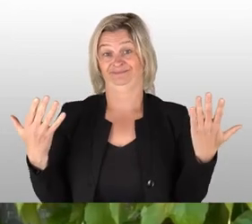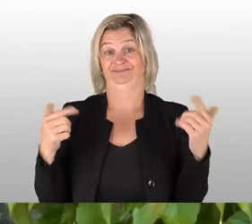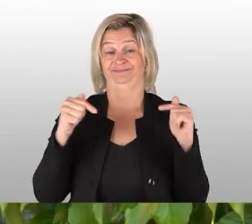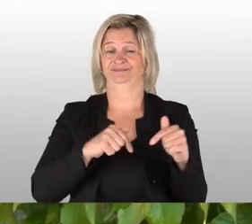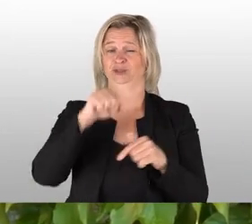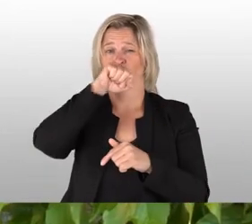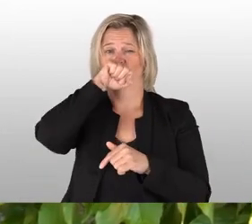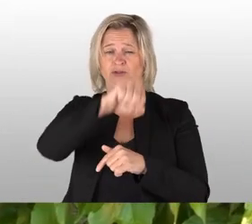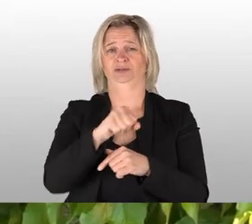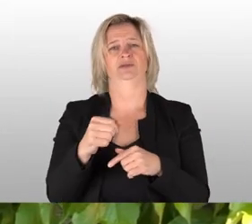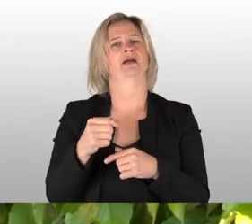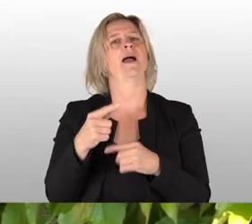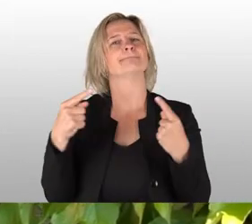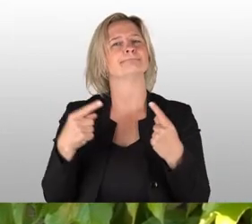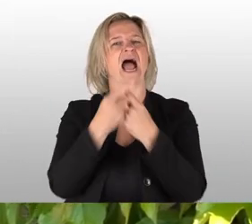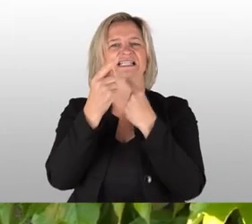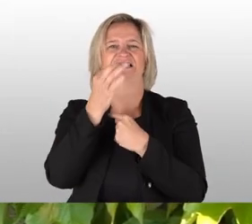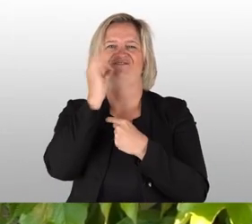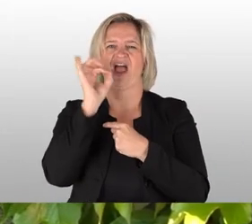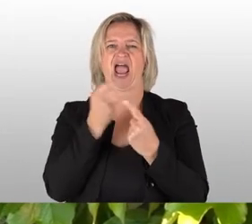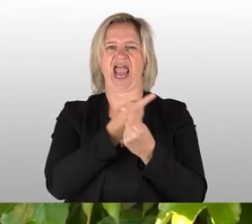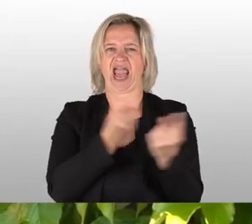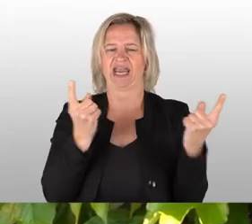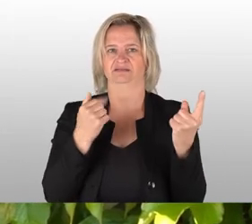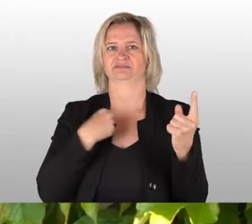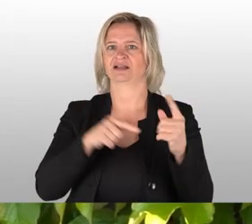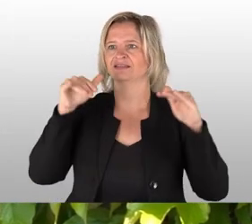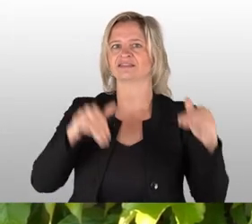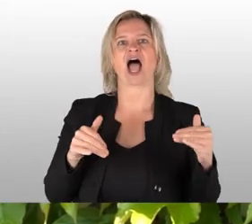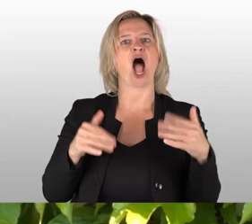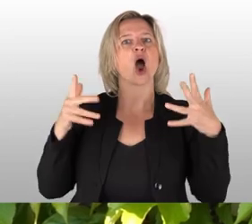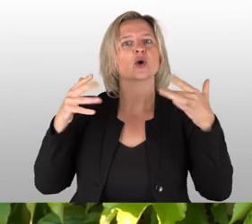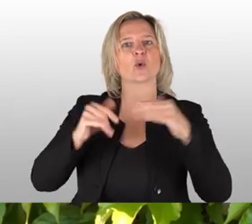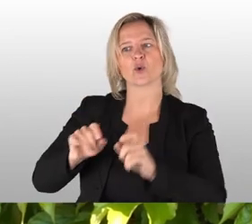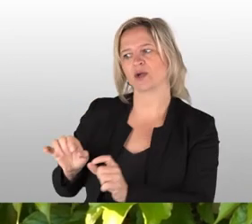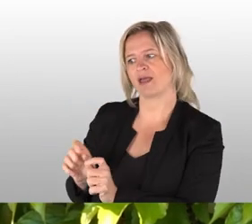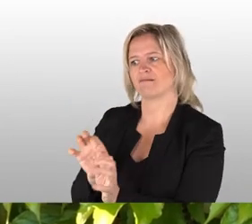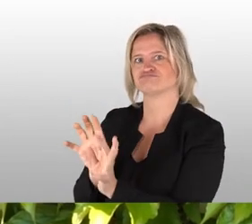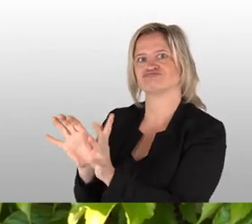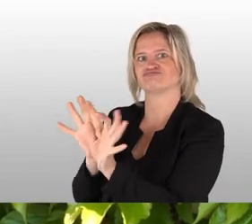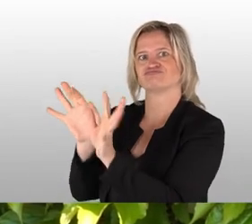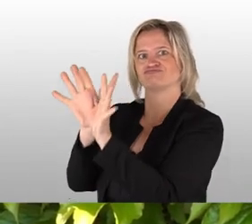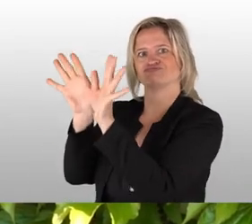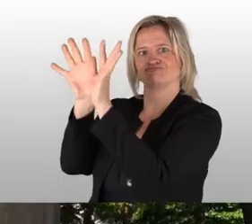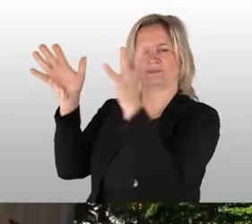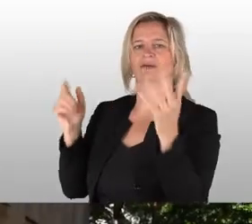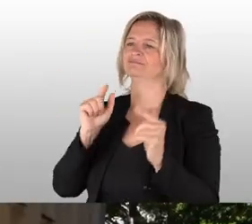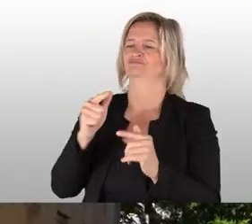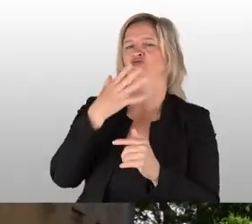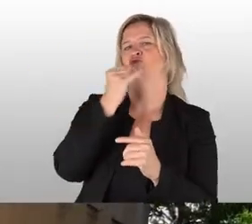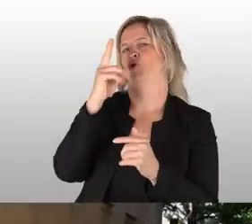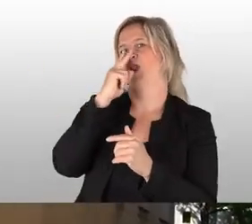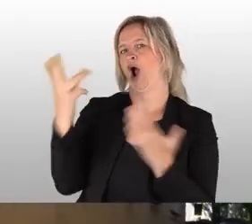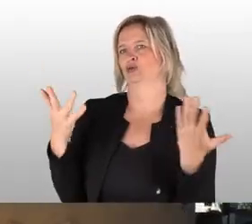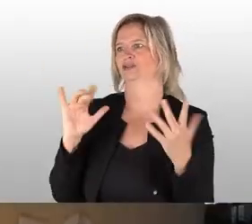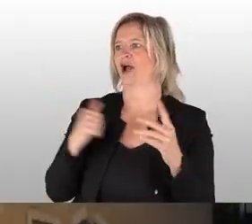Ja, beliebt eben auch der Meisner Wein. Überall findet man an den Fassaden die grünen Rebstöcke. Das sieht erstens gut